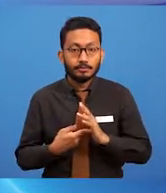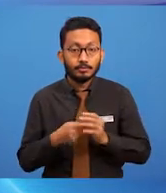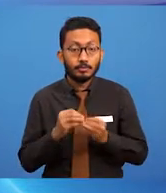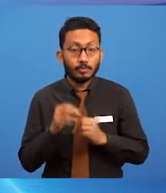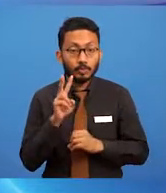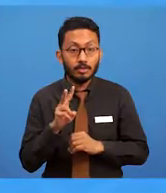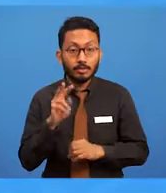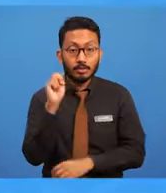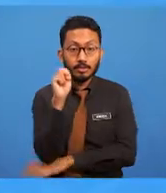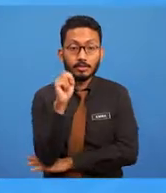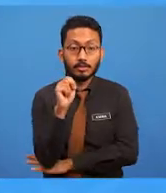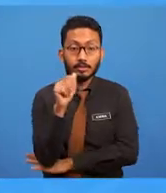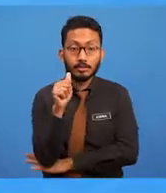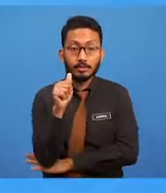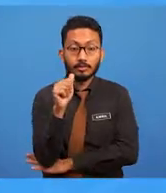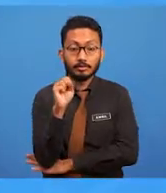naif.